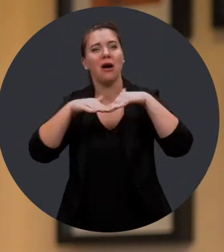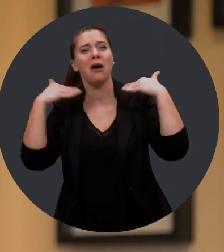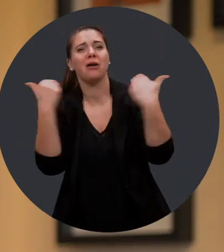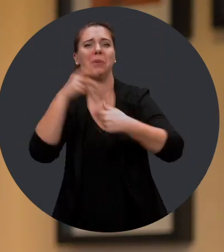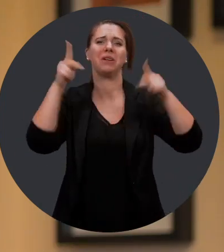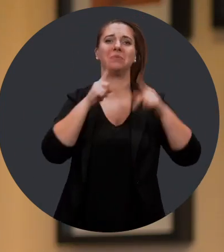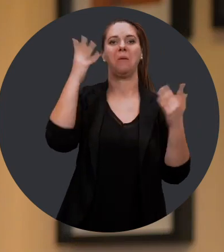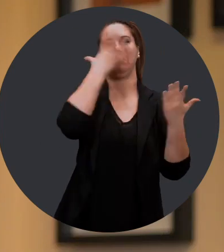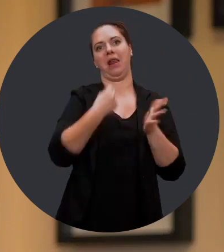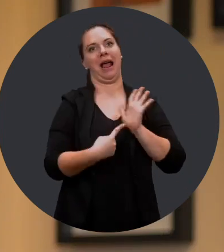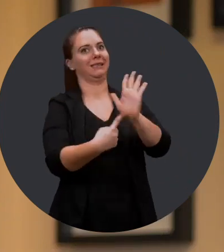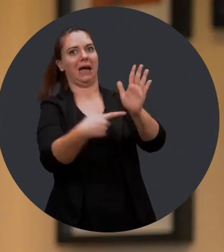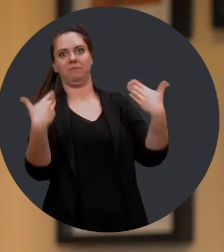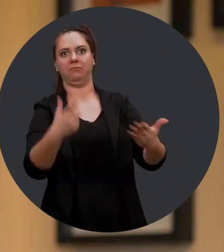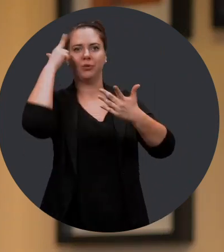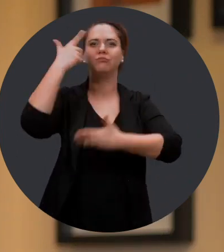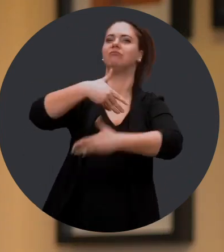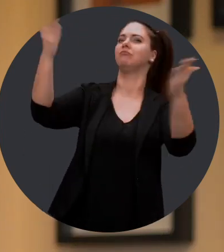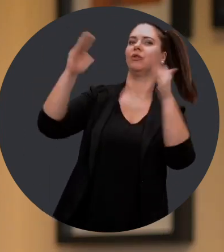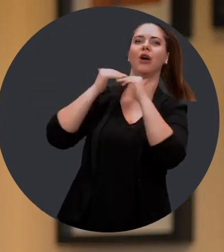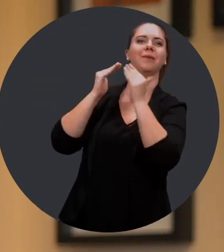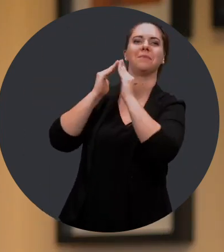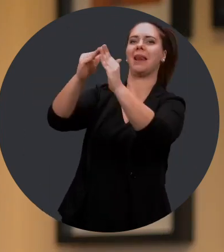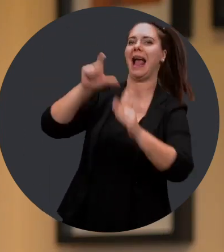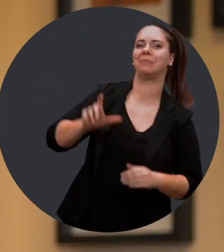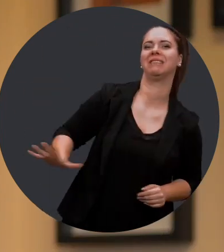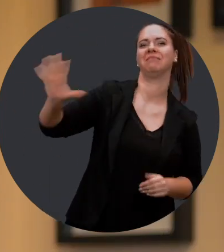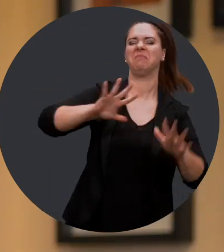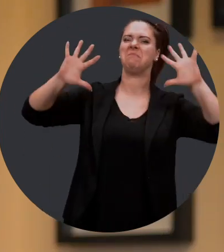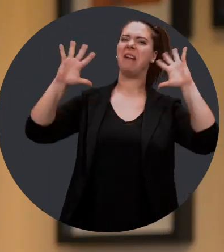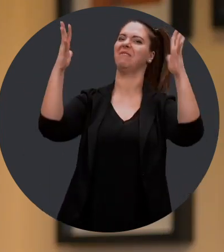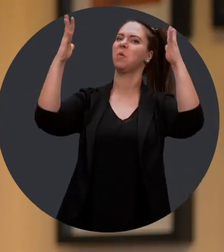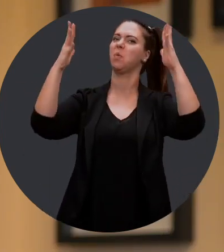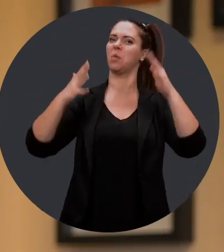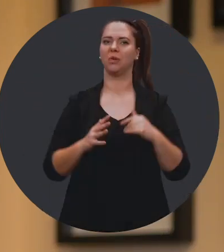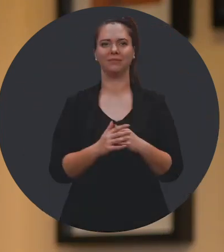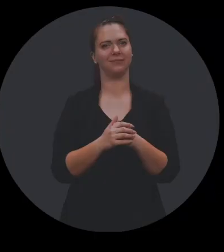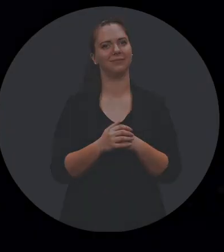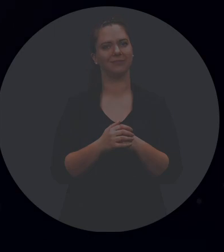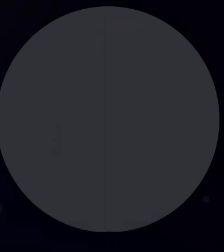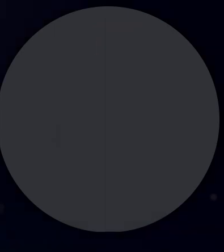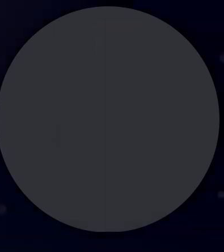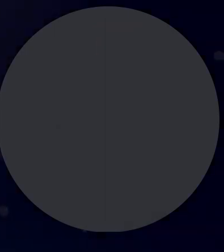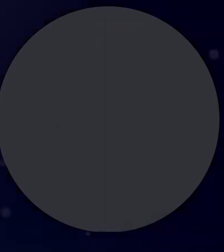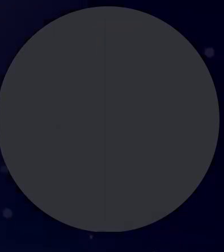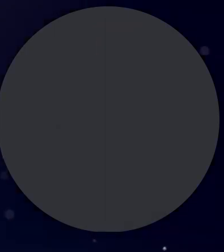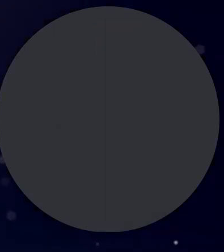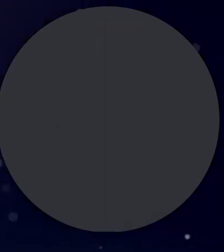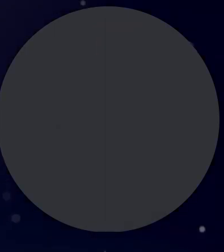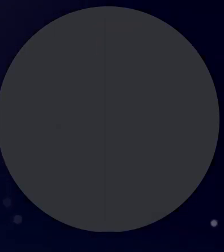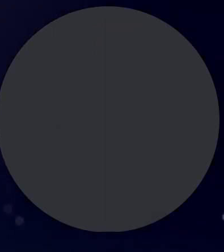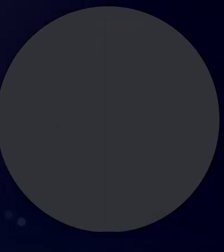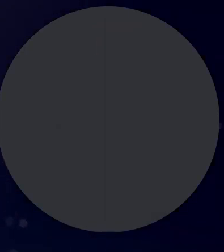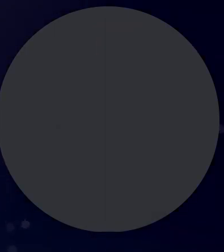à toute la population. Vous êtes un exemple à suivre pour les autres municipalités du Québec. Bravo! Catégorie